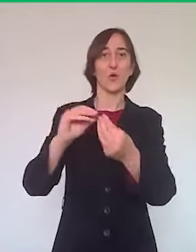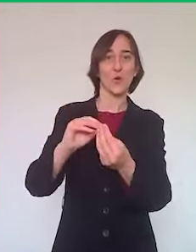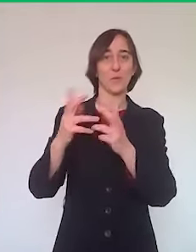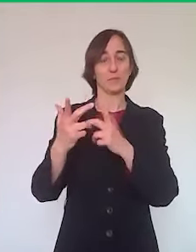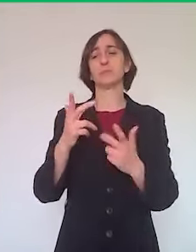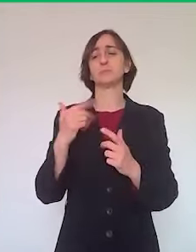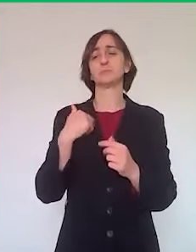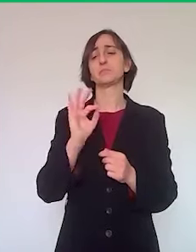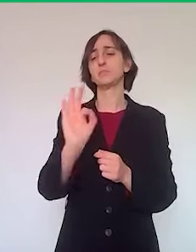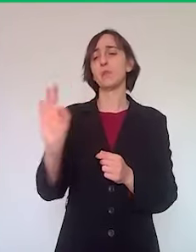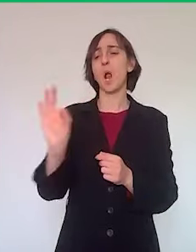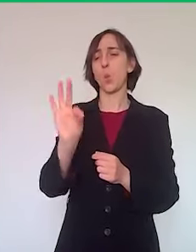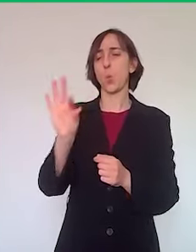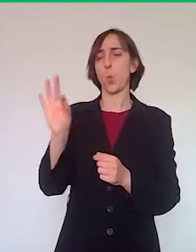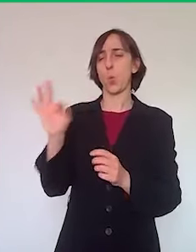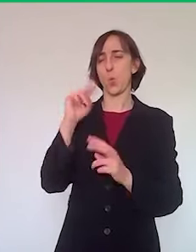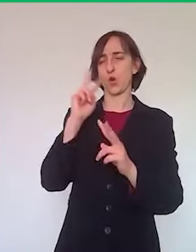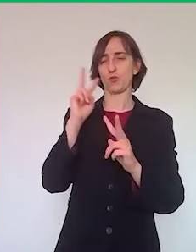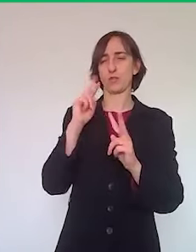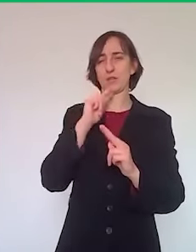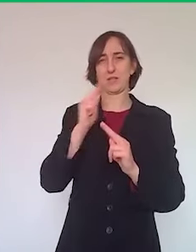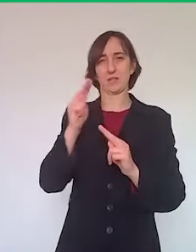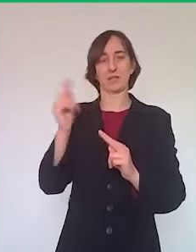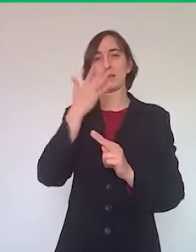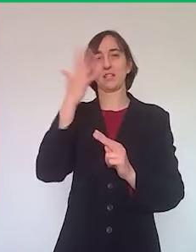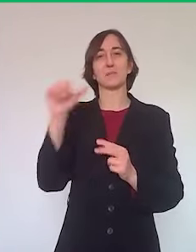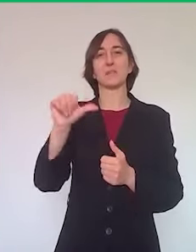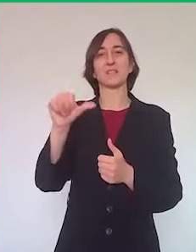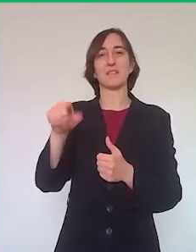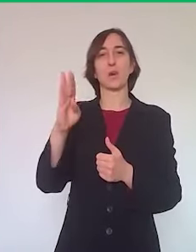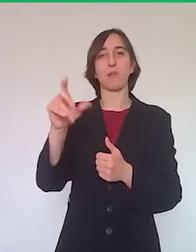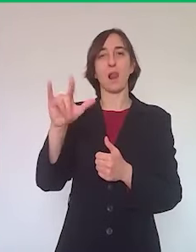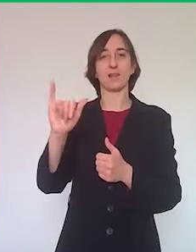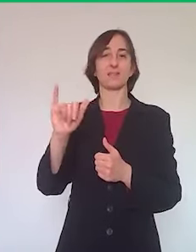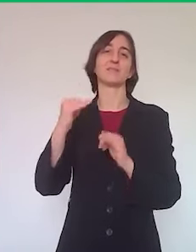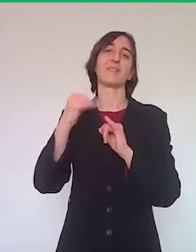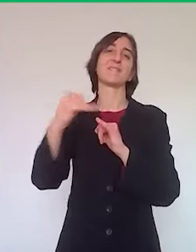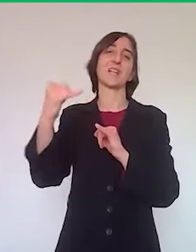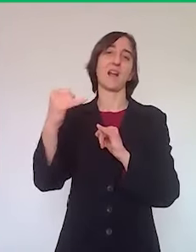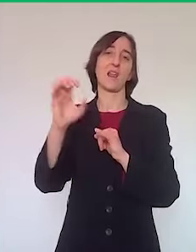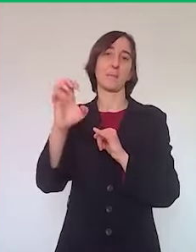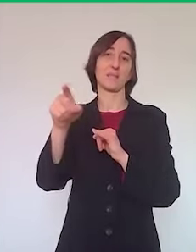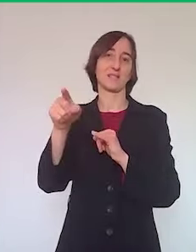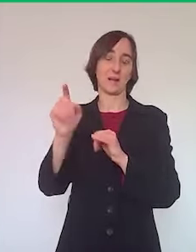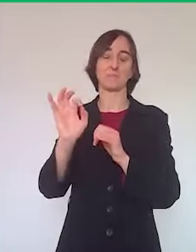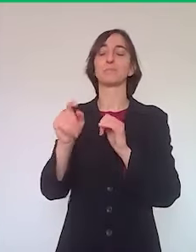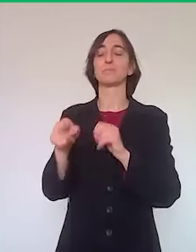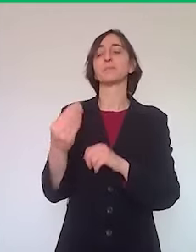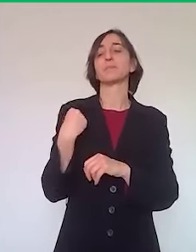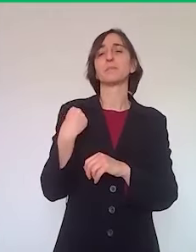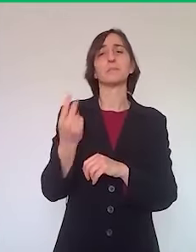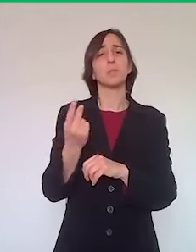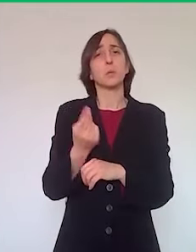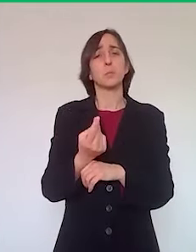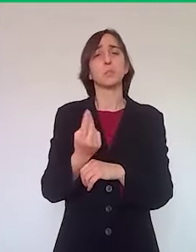selezionare il campione più rappresentativo. Stefano Belli di Finale Emilia chiede perché non sia possibile